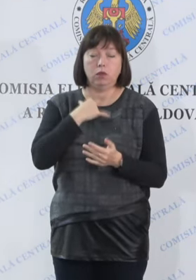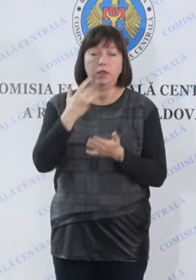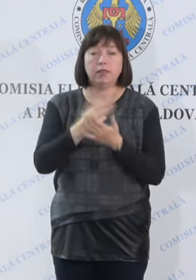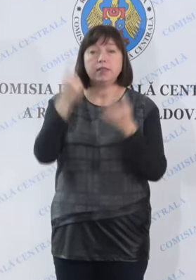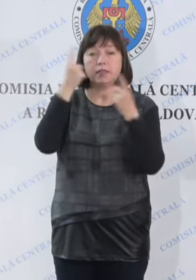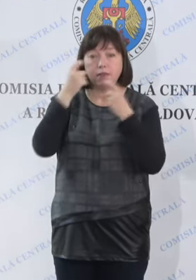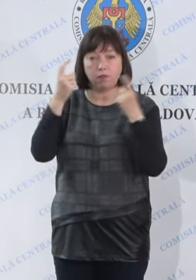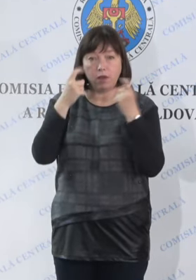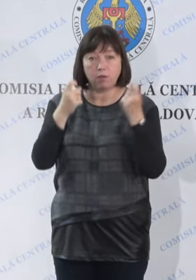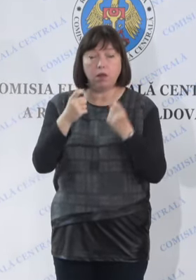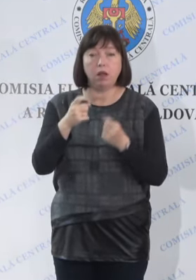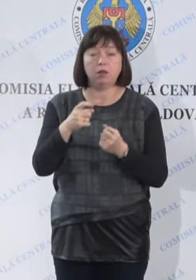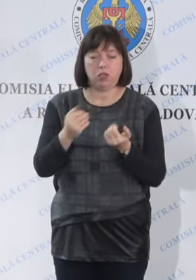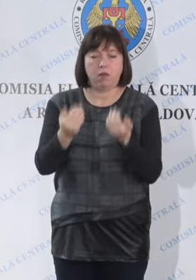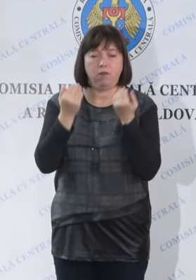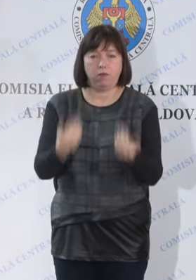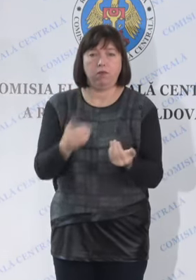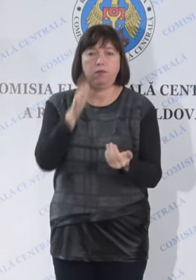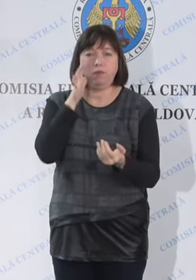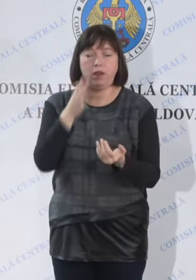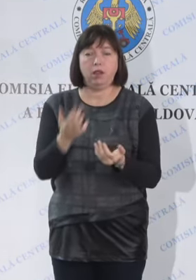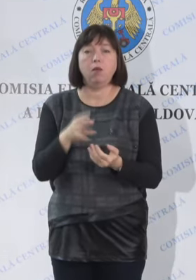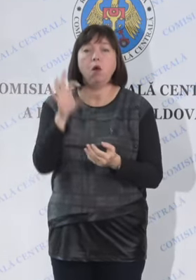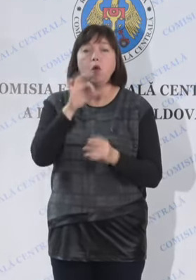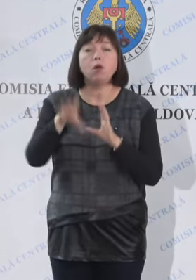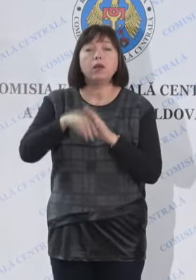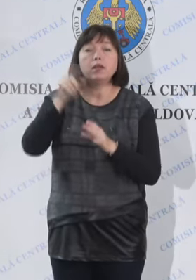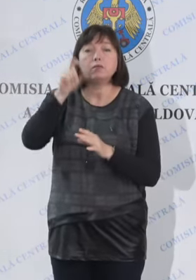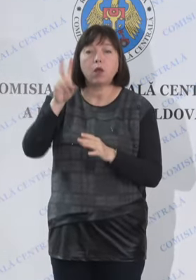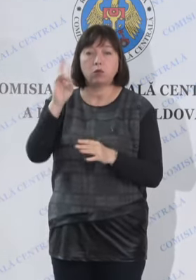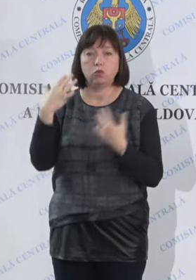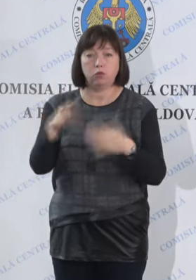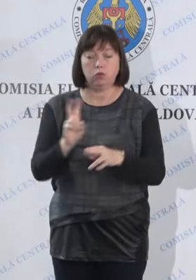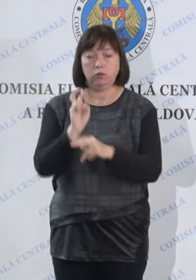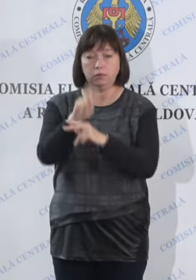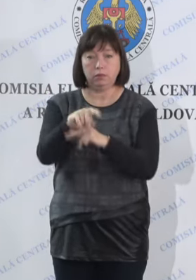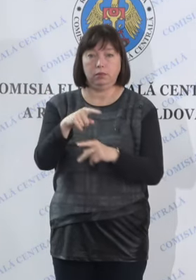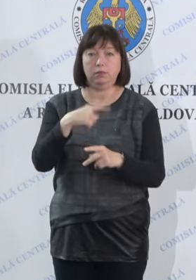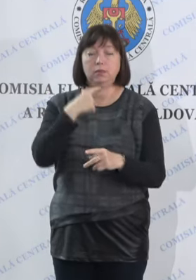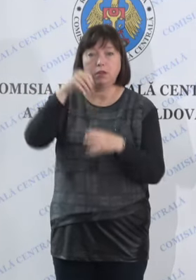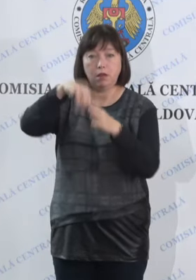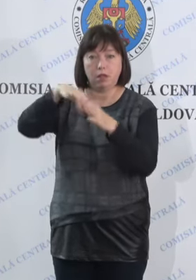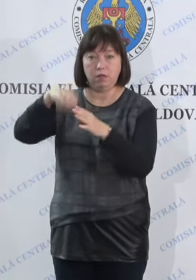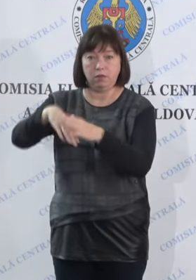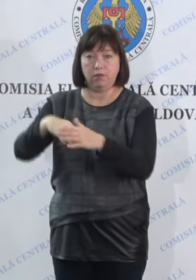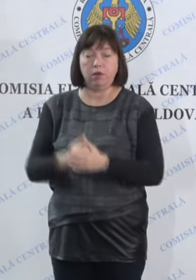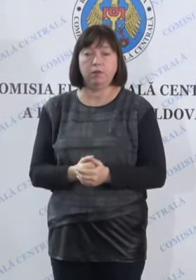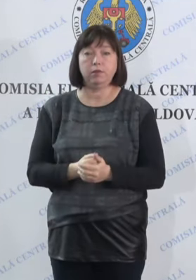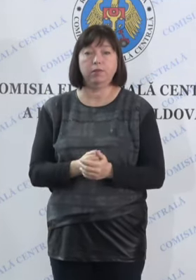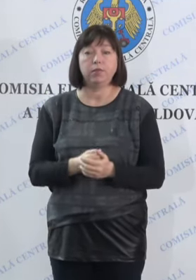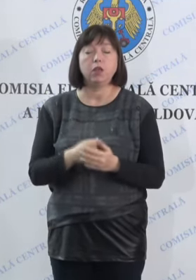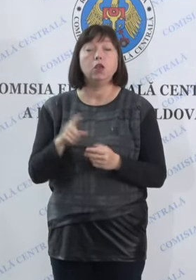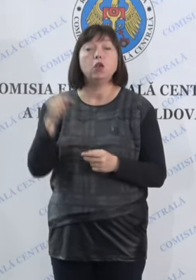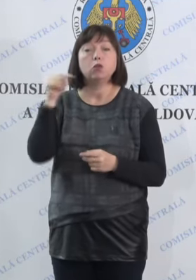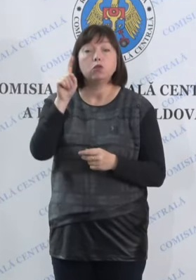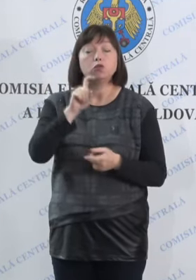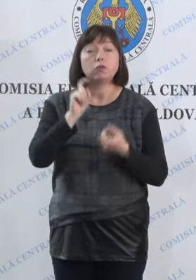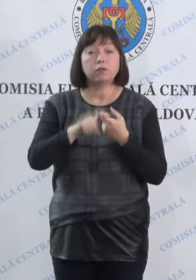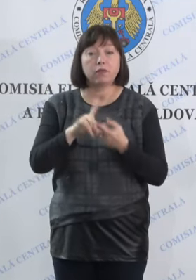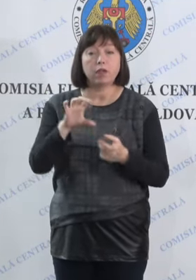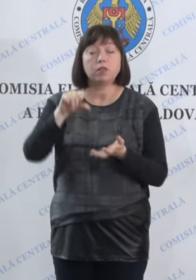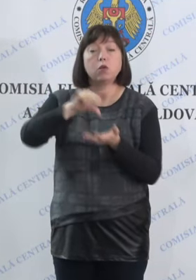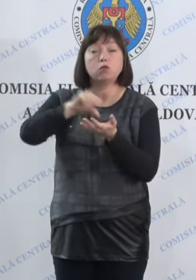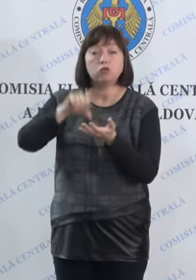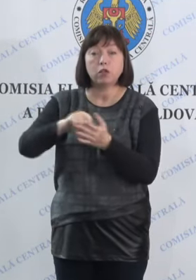informația în timp real despre alegăturii care s-au prezentat la secție de votare. Cât privește participarea